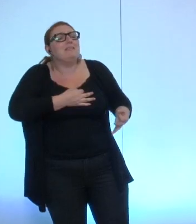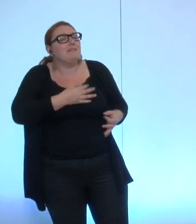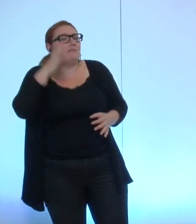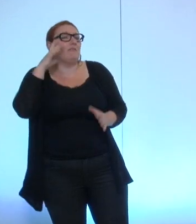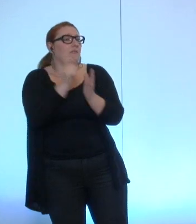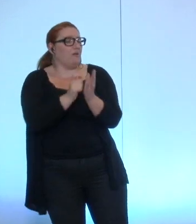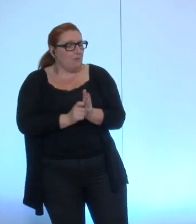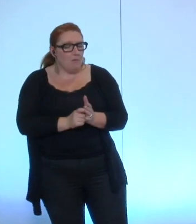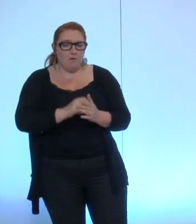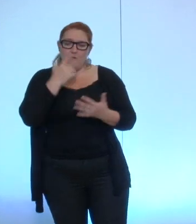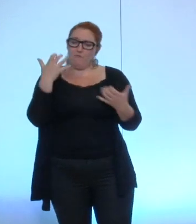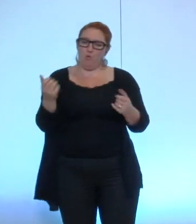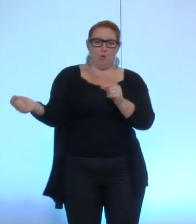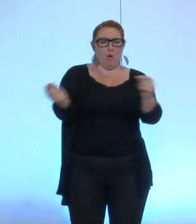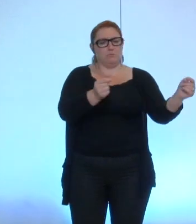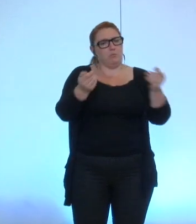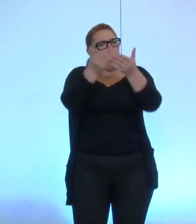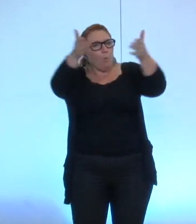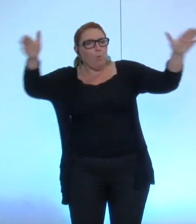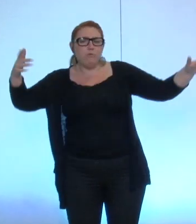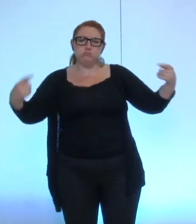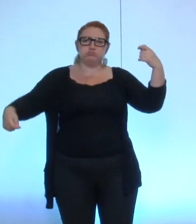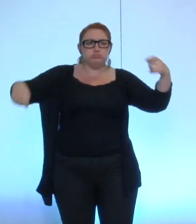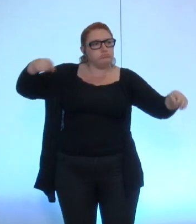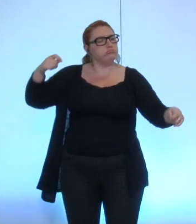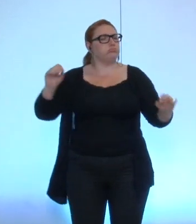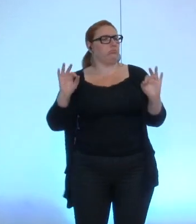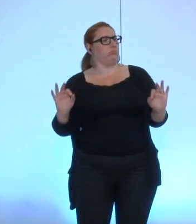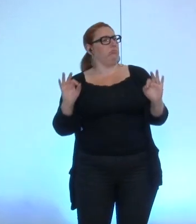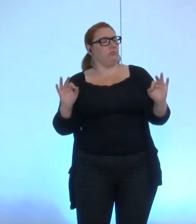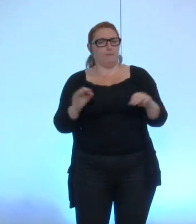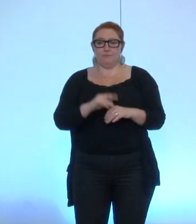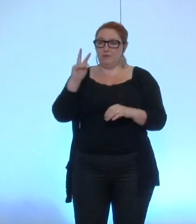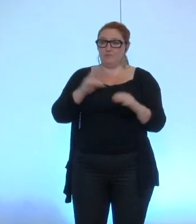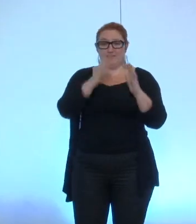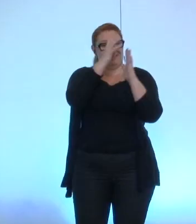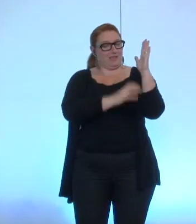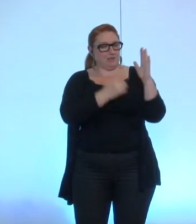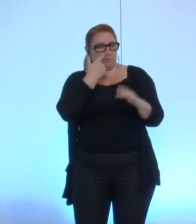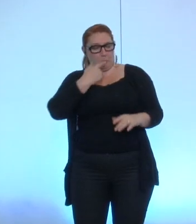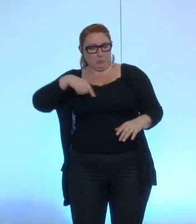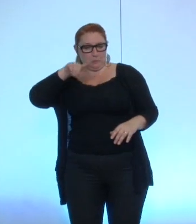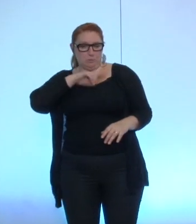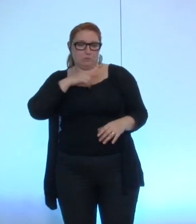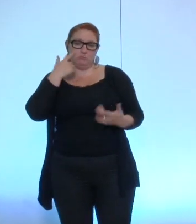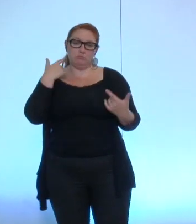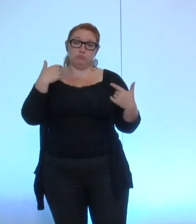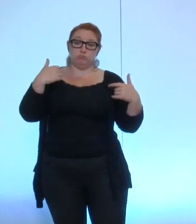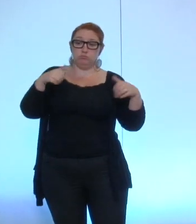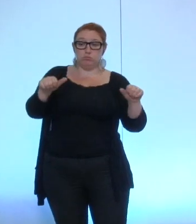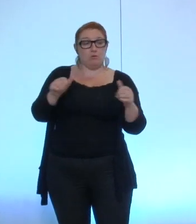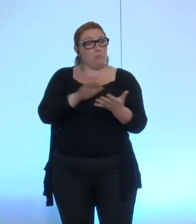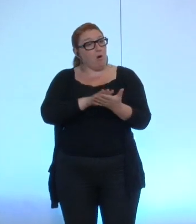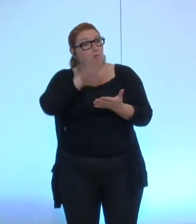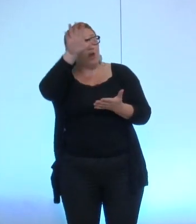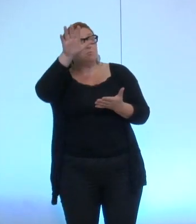Ce texte, pour nous, était avant tout un premier révélateur du suivi des engagements